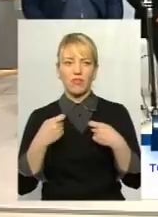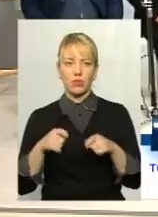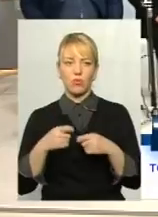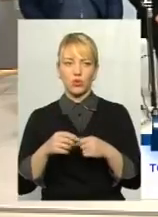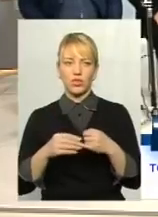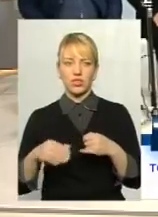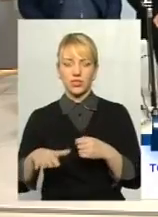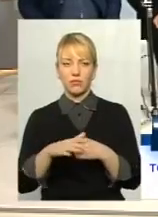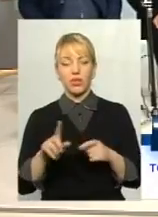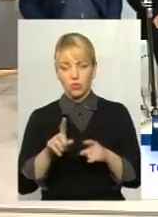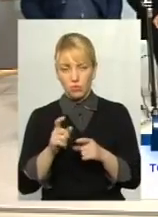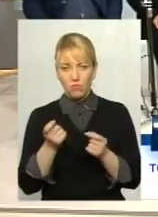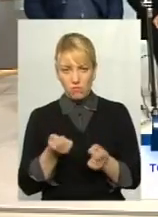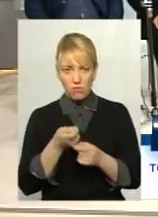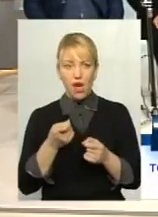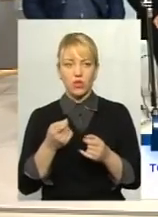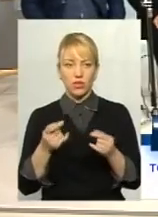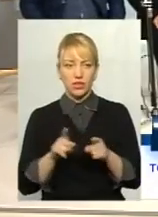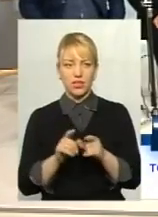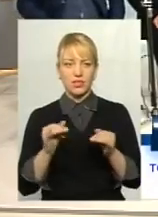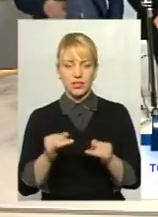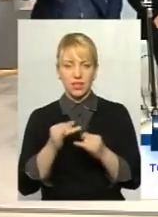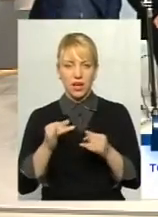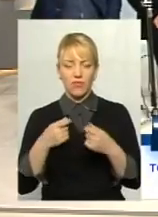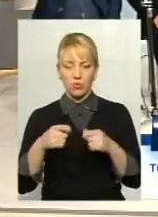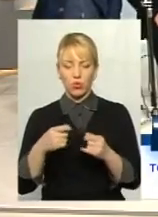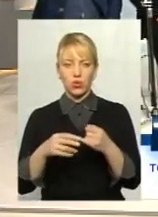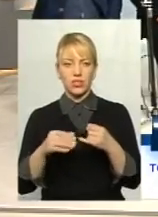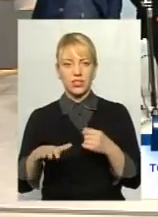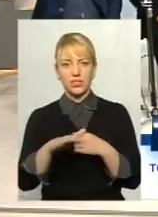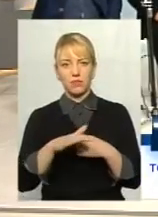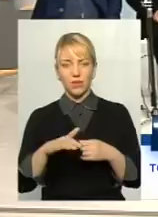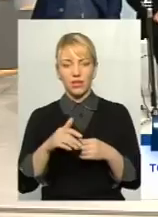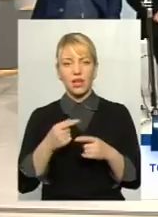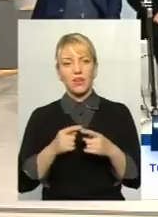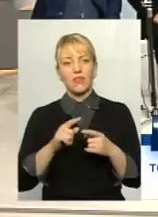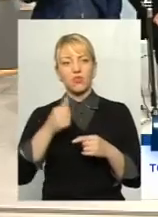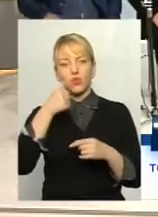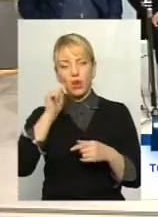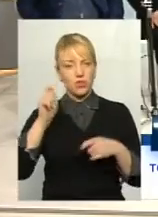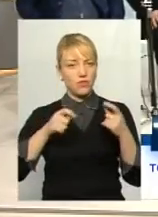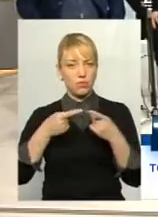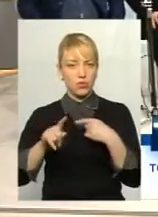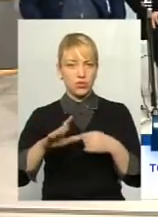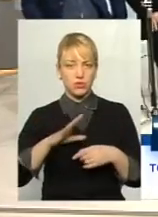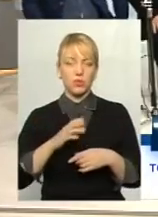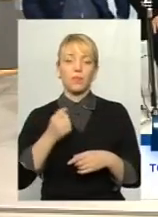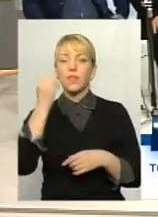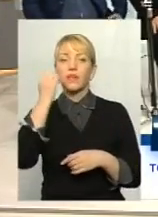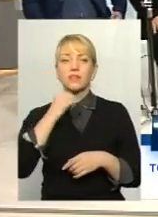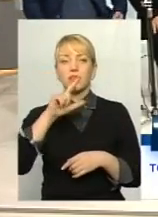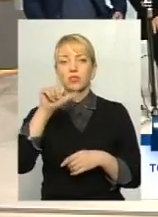Чи справді мало людей цікавить продаж земли? Вчорашній форум показав, що питання досить так. Дякую за запитання.